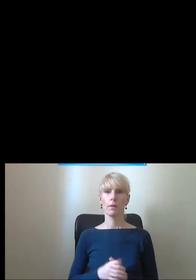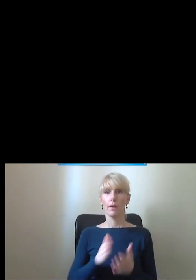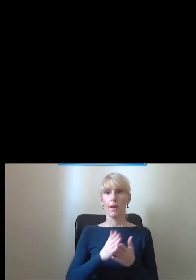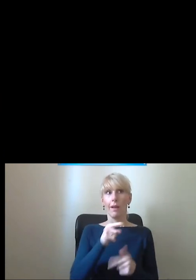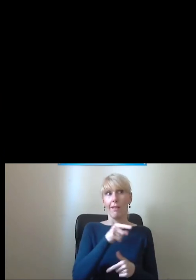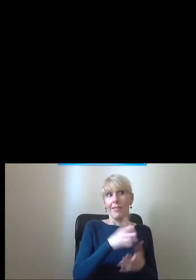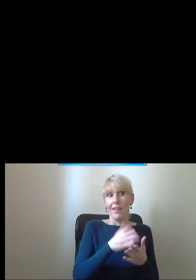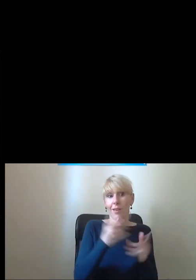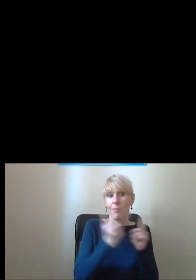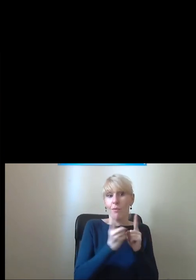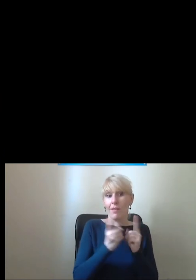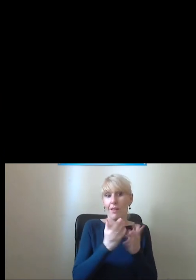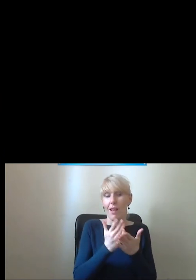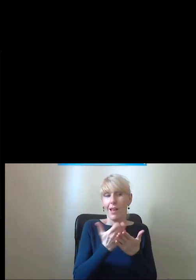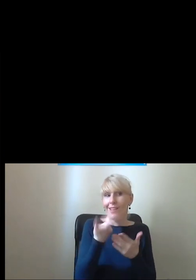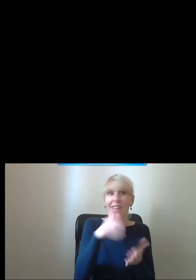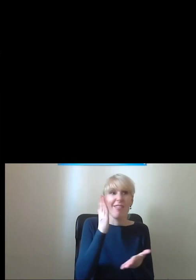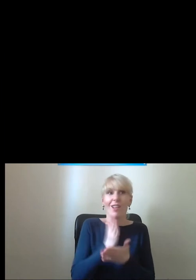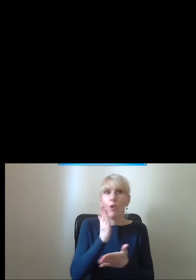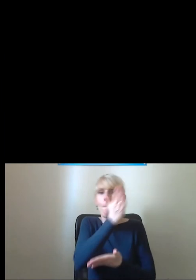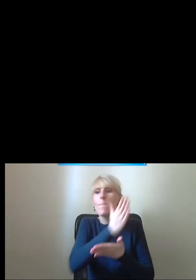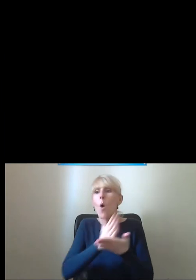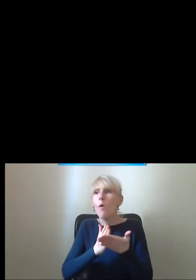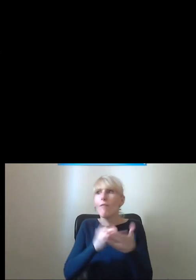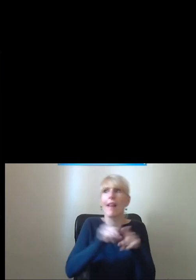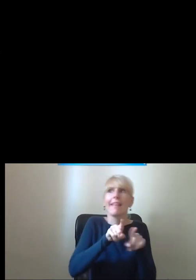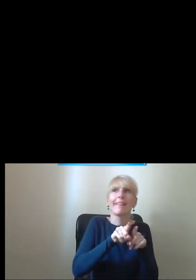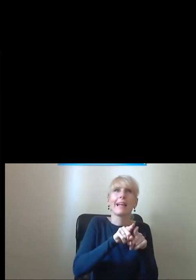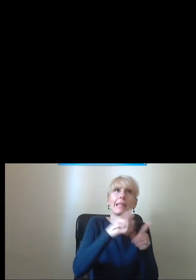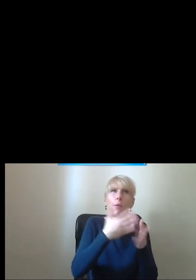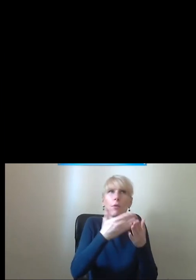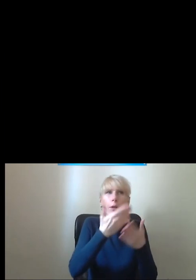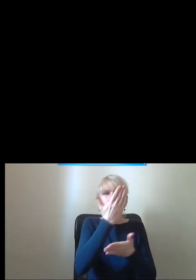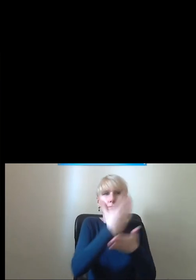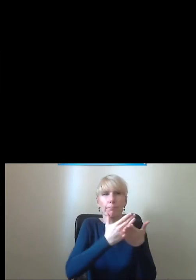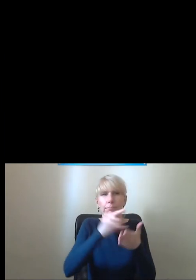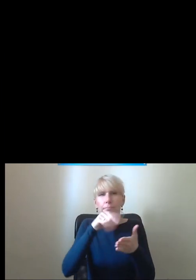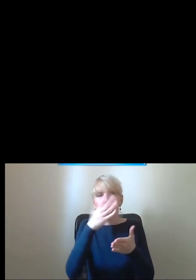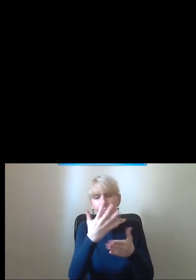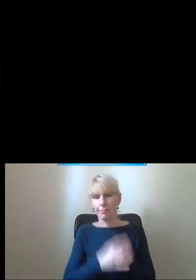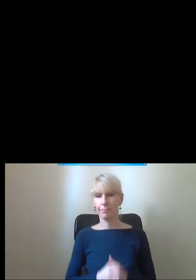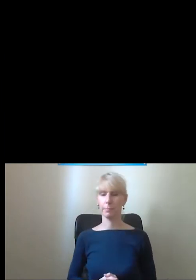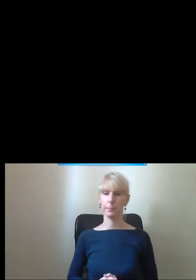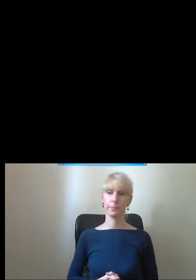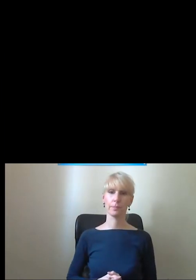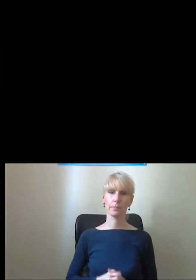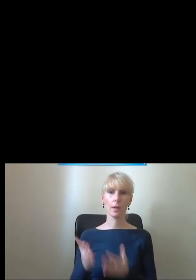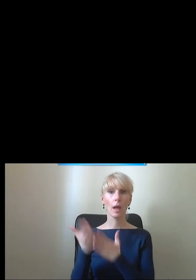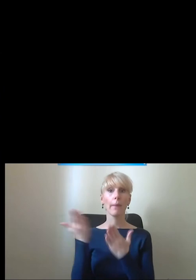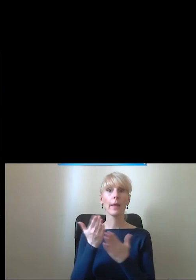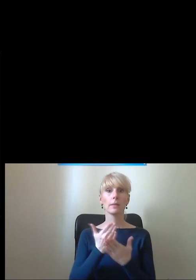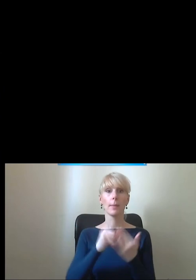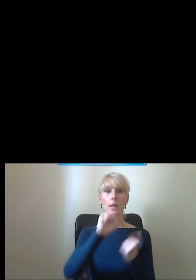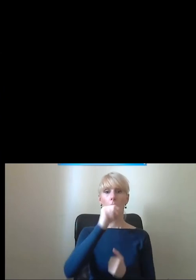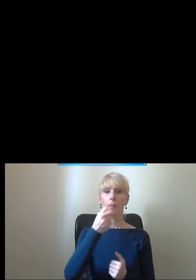tylko połowy. Więc teraz zapraszam Adam Mikołajczyk,